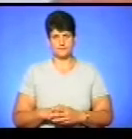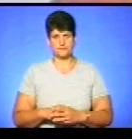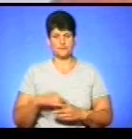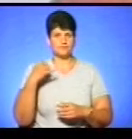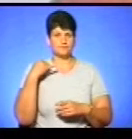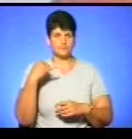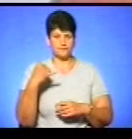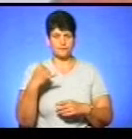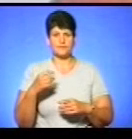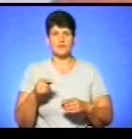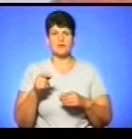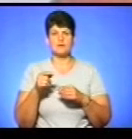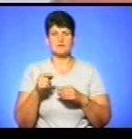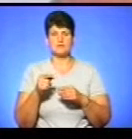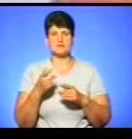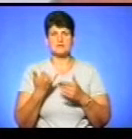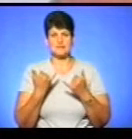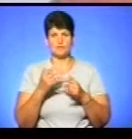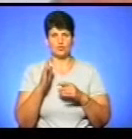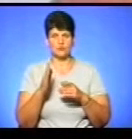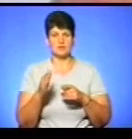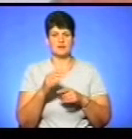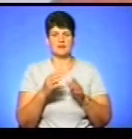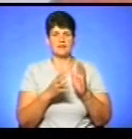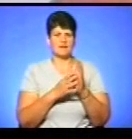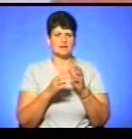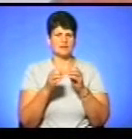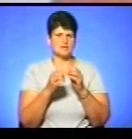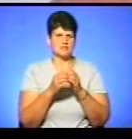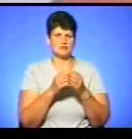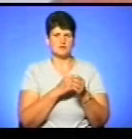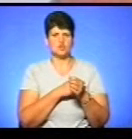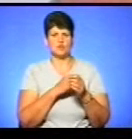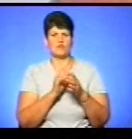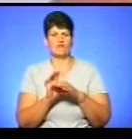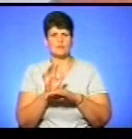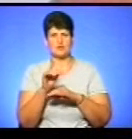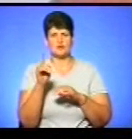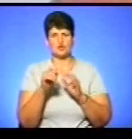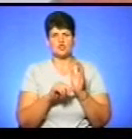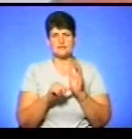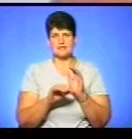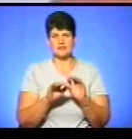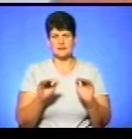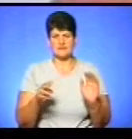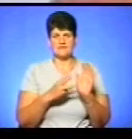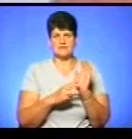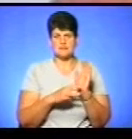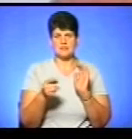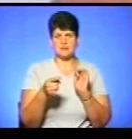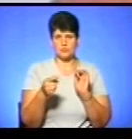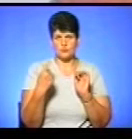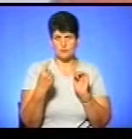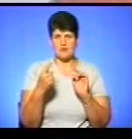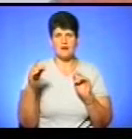1 вересня чергова відправка, я не знаю, по що це, 9-10, це кілька 160 дітей, 80 з Тернопільщини,